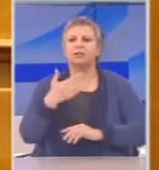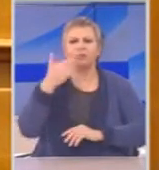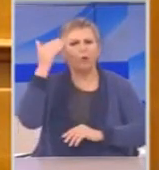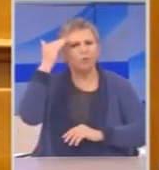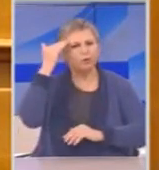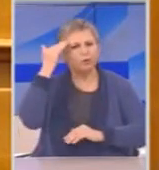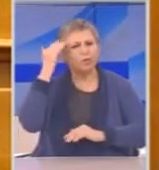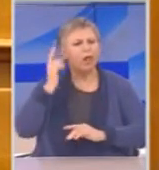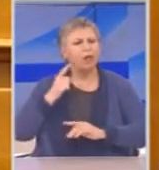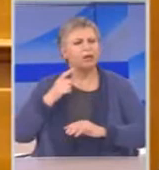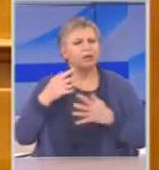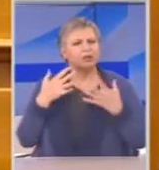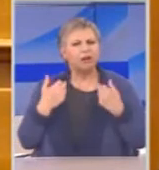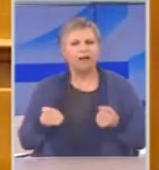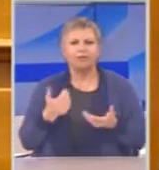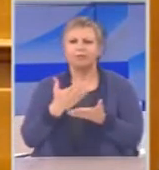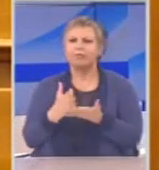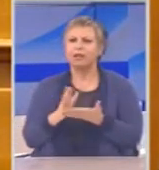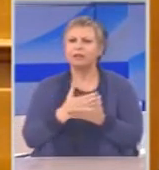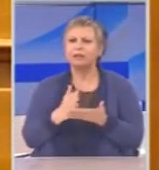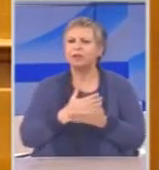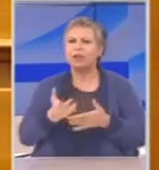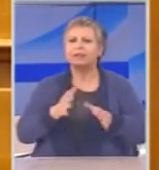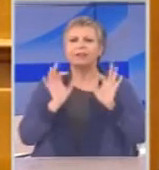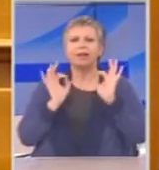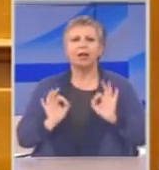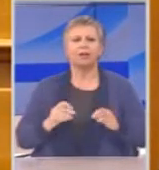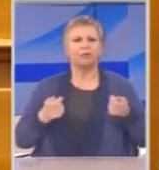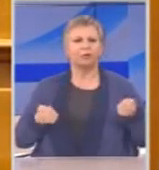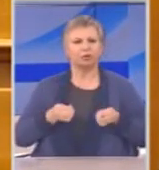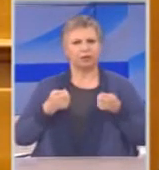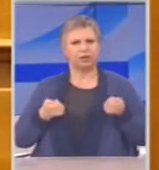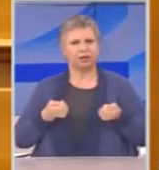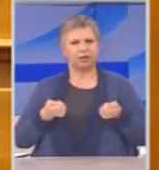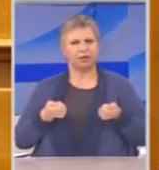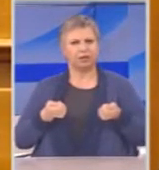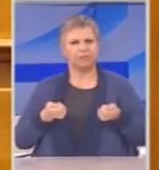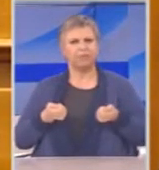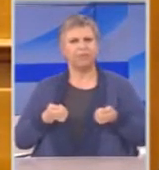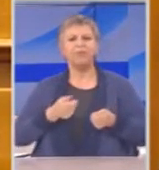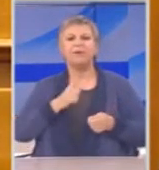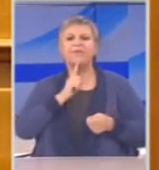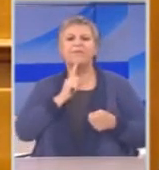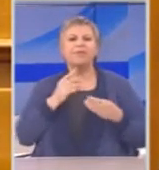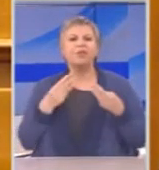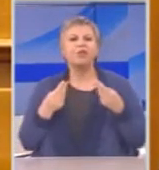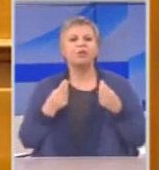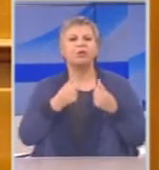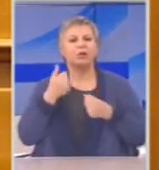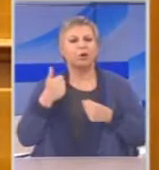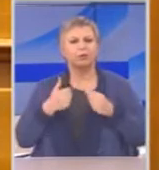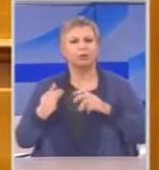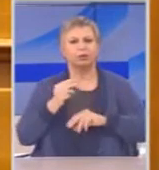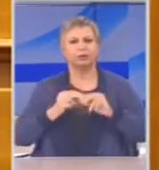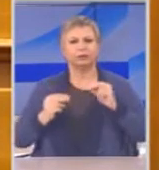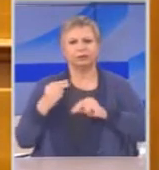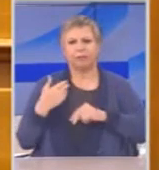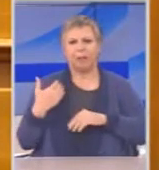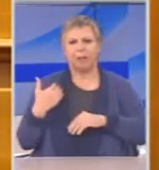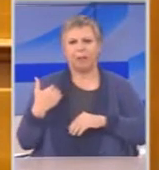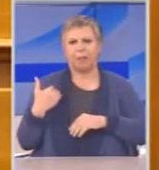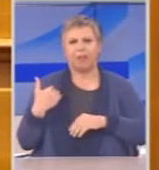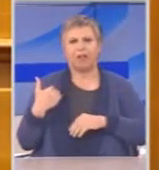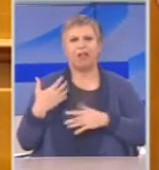μπορεί να ξεχωρίσει. Το ίδιο ξαναβγαίνει με τις εξεταστικές. σ' άκουσα δύο φορές, στα τελευταία δέκα λεπτά,